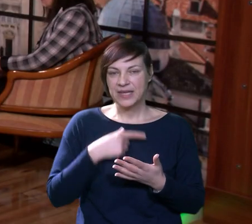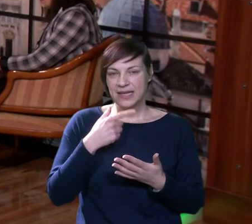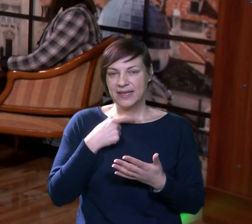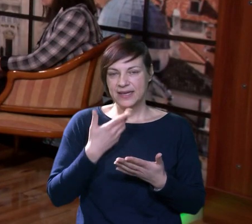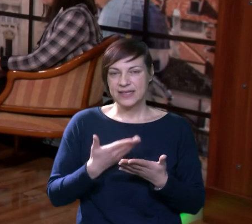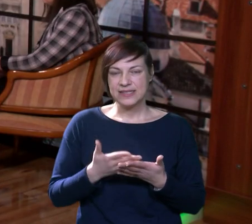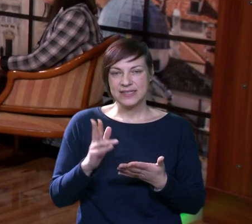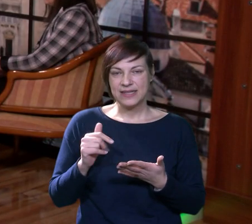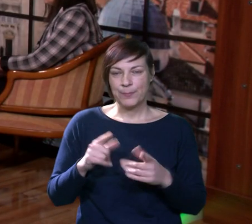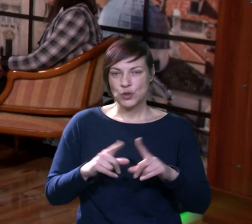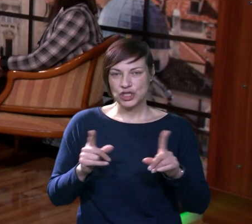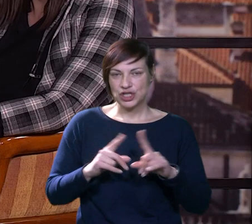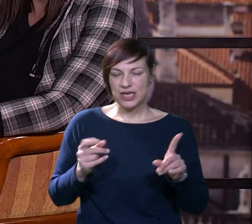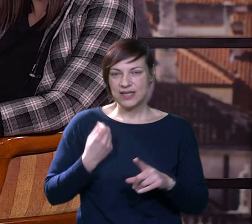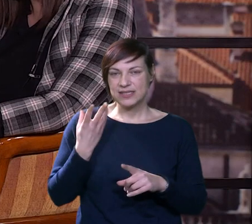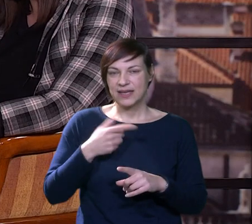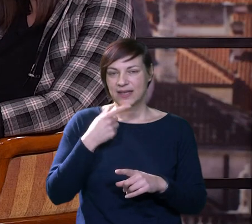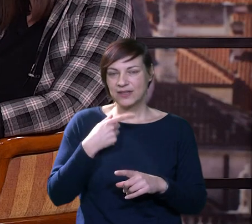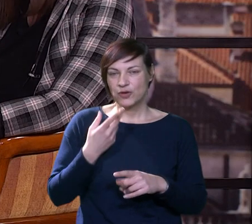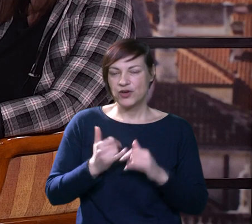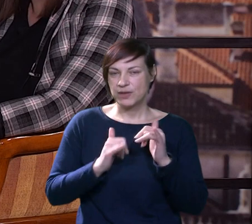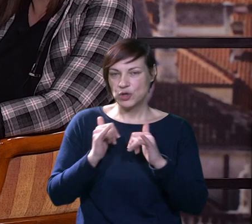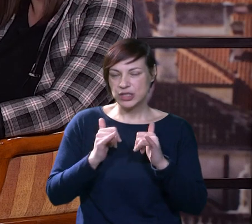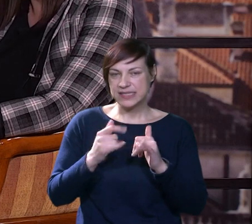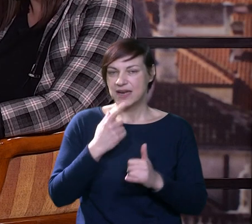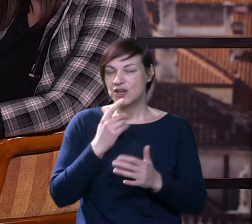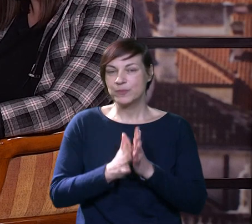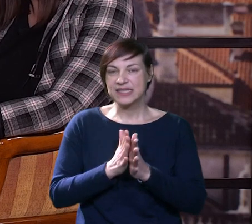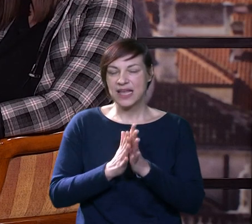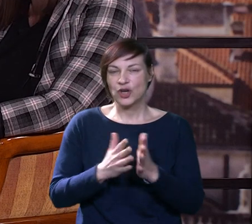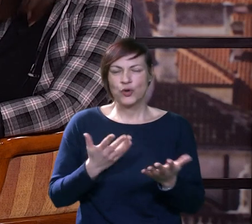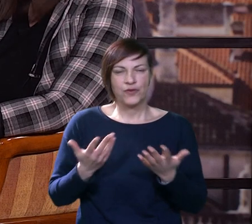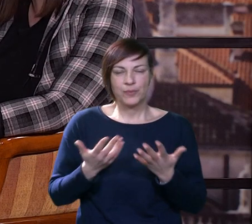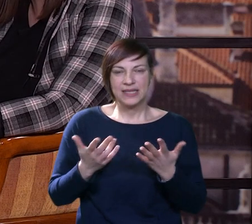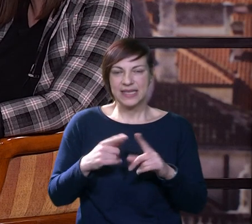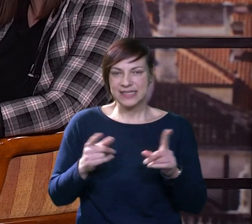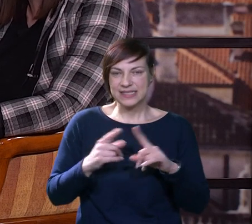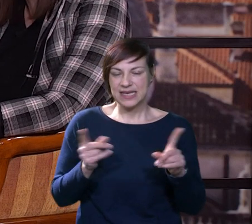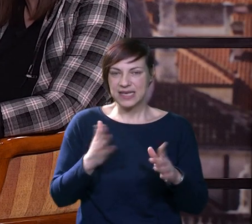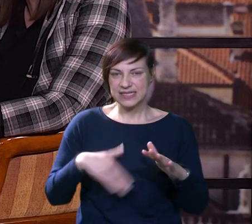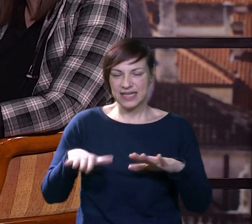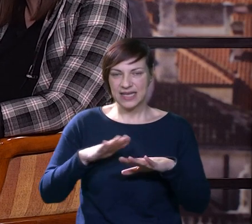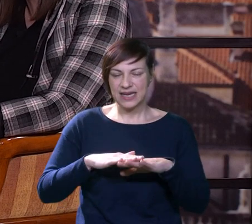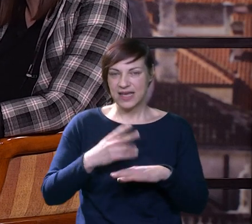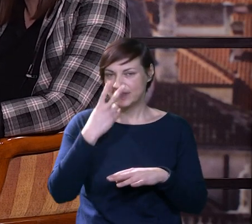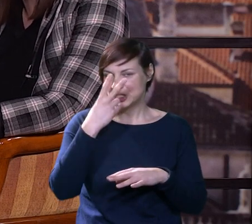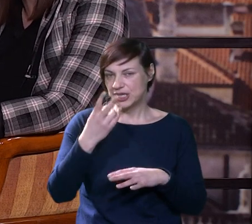Rekli ste i da postoje razlike i kada govorimo o stranom znakovnom jeziku. Gdje se te razlike najviše vide? Gdje su